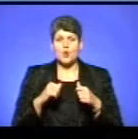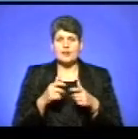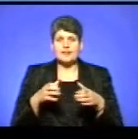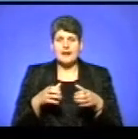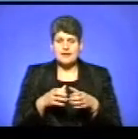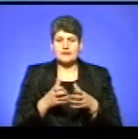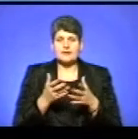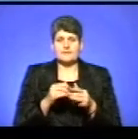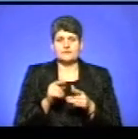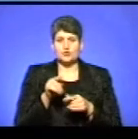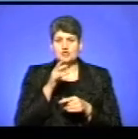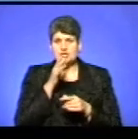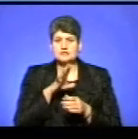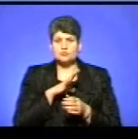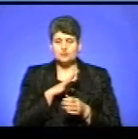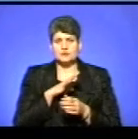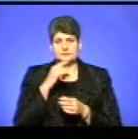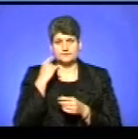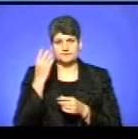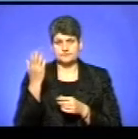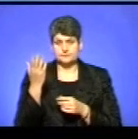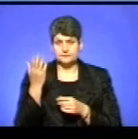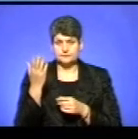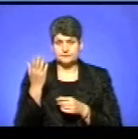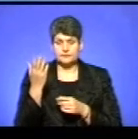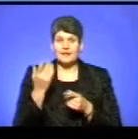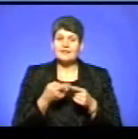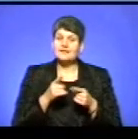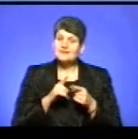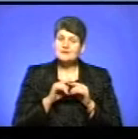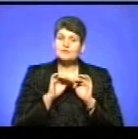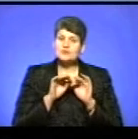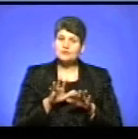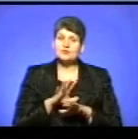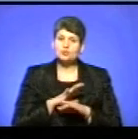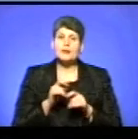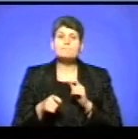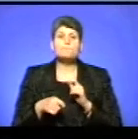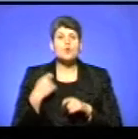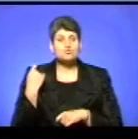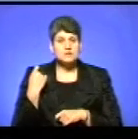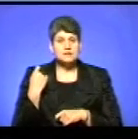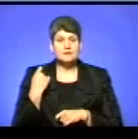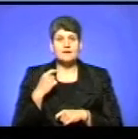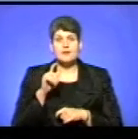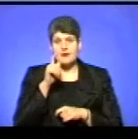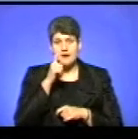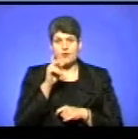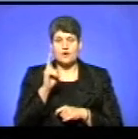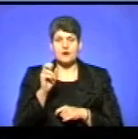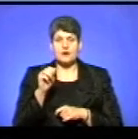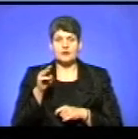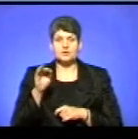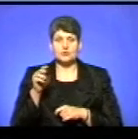розміщалася в Санкт-Петербурзі. Але ці процедури були порушені і греко-католиків,